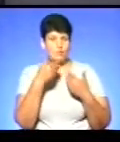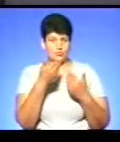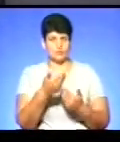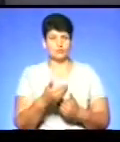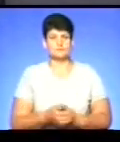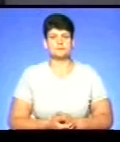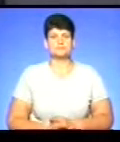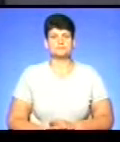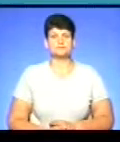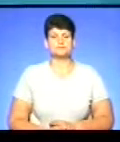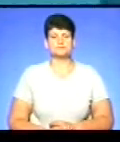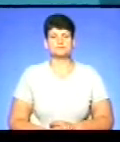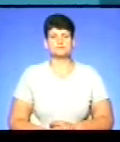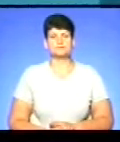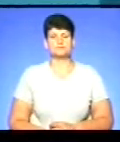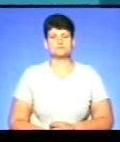відеоматеріал.